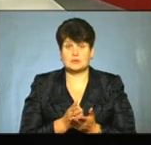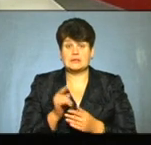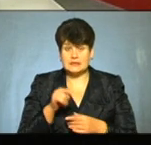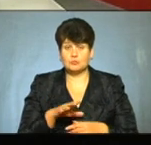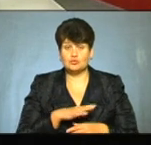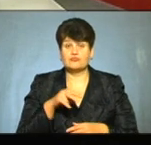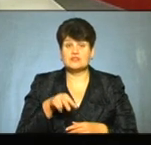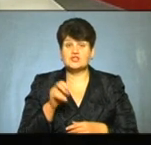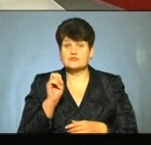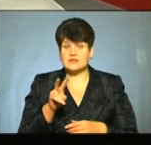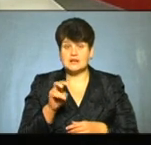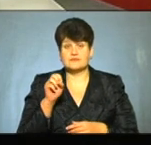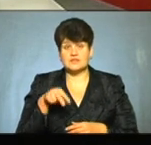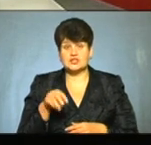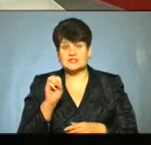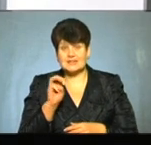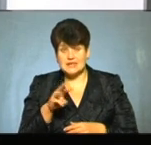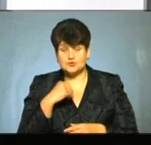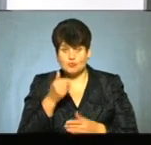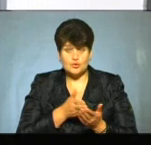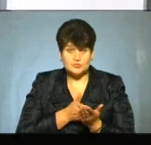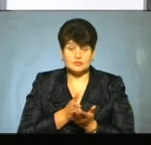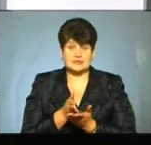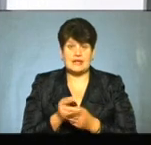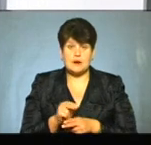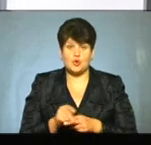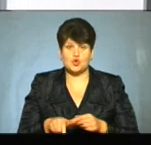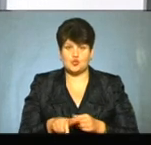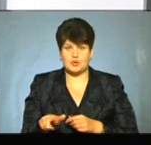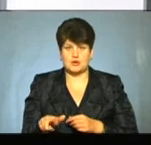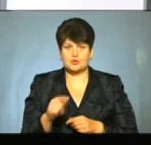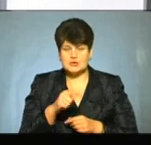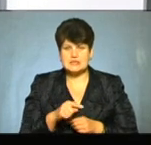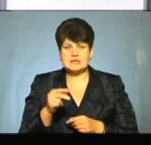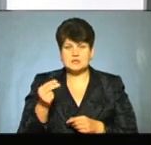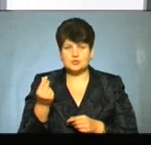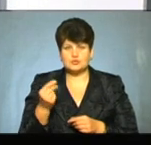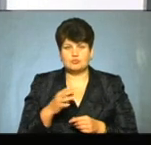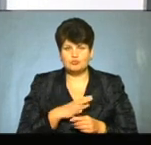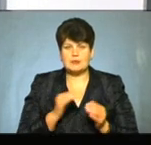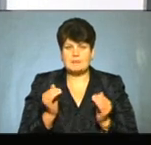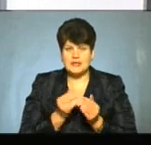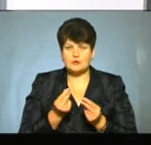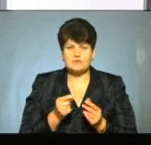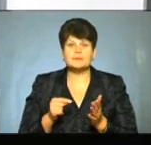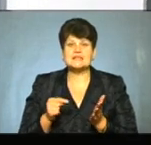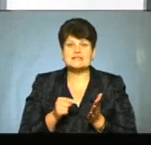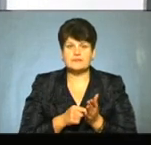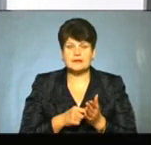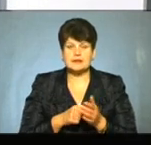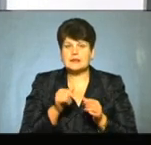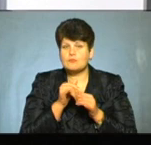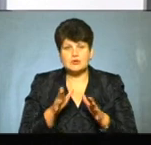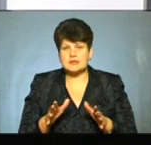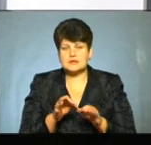Так було, до речі, в 2012 році, 2013, коли була така цільова субвенція на ремонт доріг. Тоді, що з Києва, то там маленькі гроші, але вони були цільові. Мені